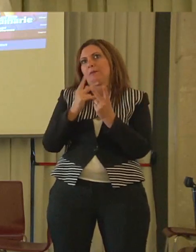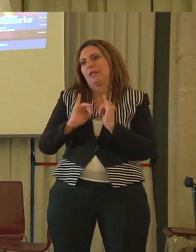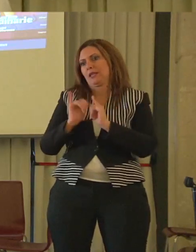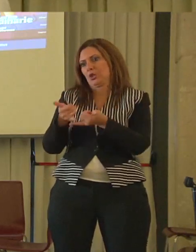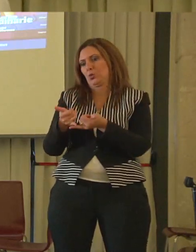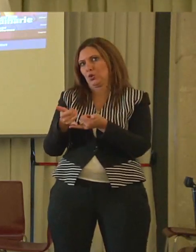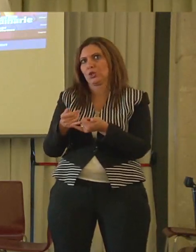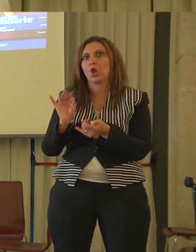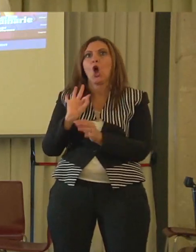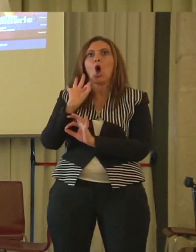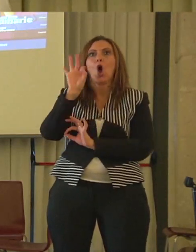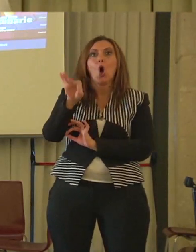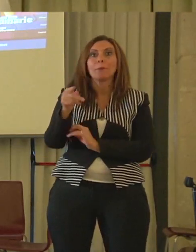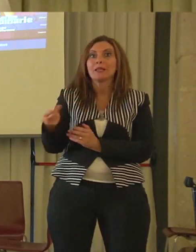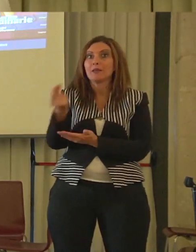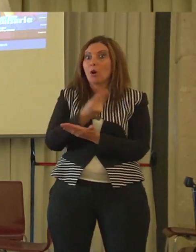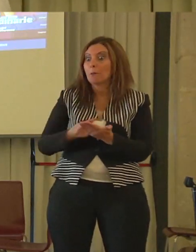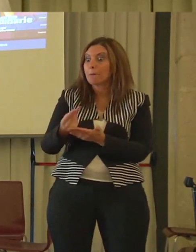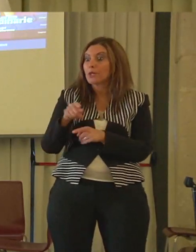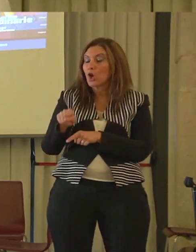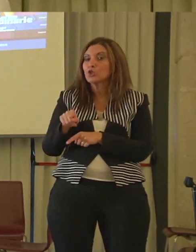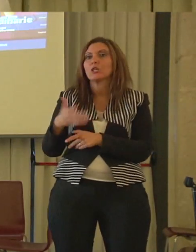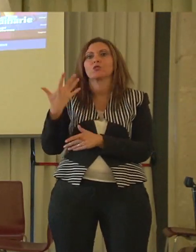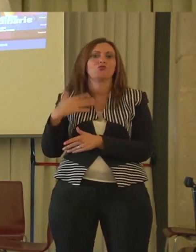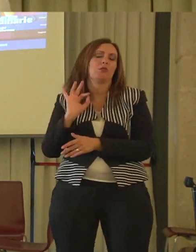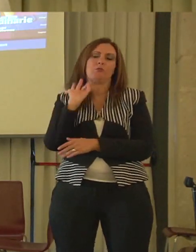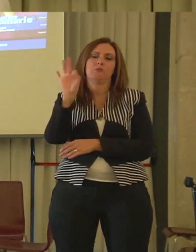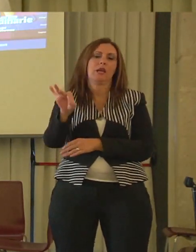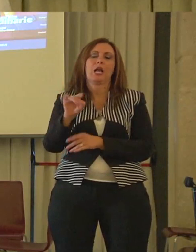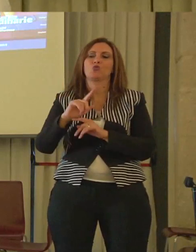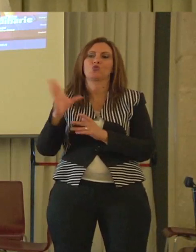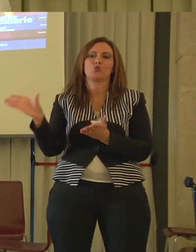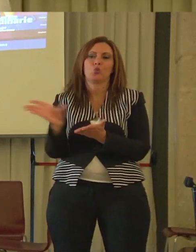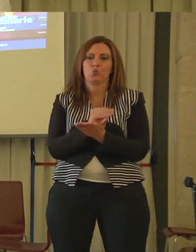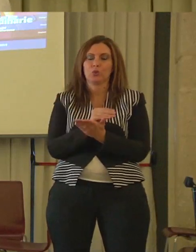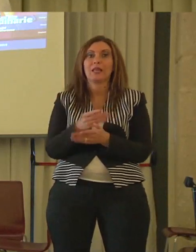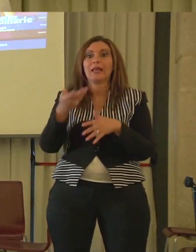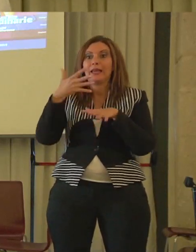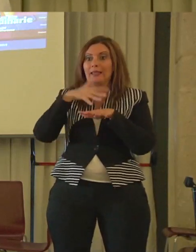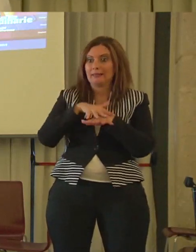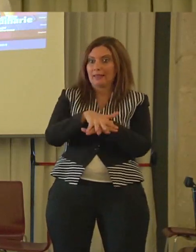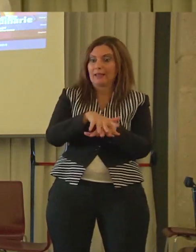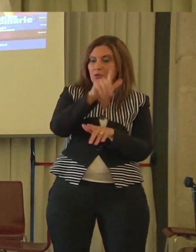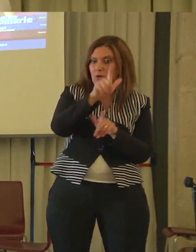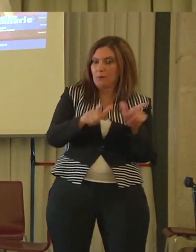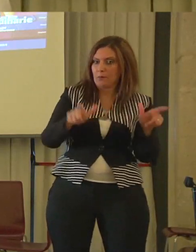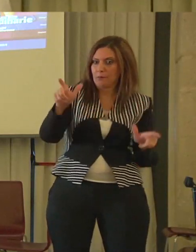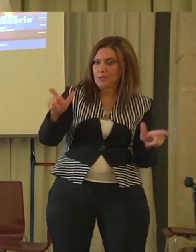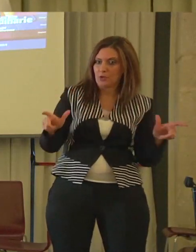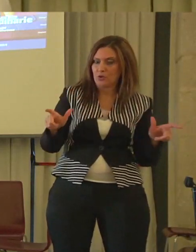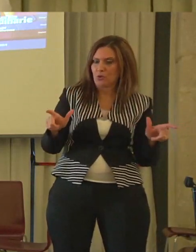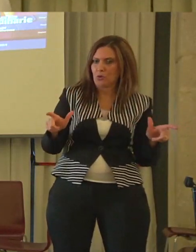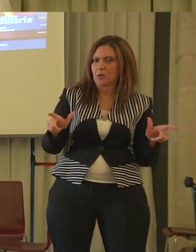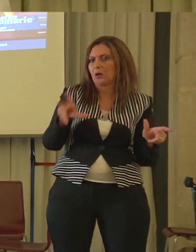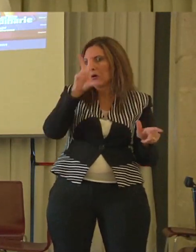Gli obiettivi di questo progetto sono stati tutti raggiunti. La integrazione tra persone che si conoscevano